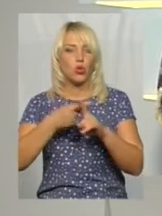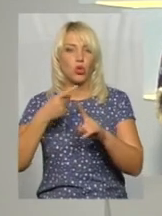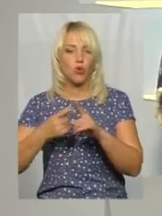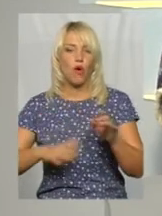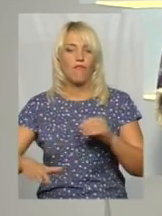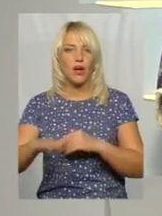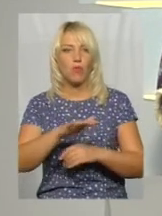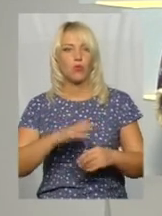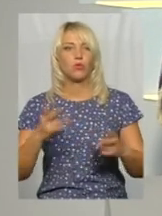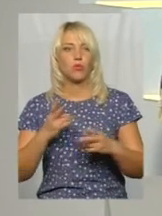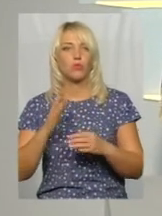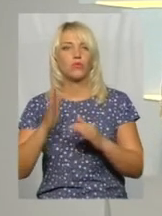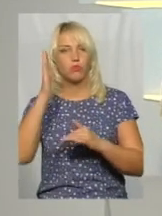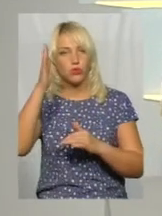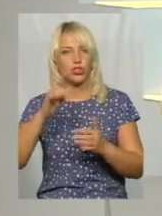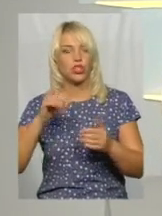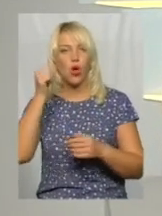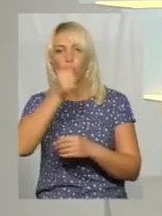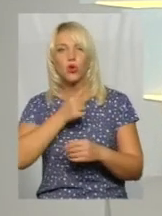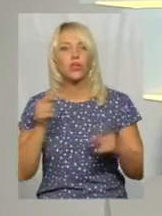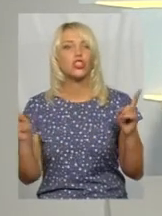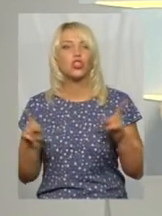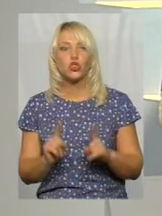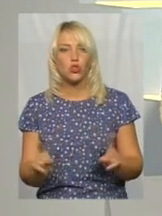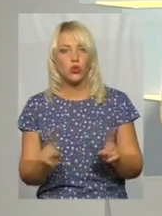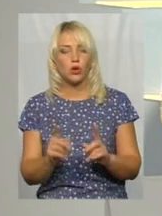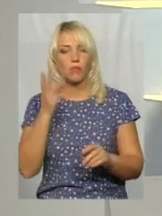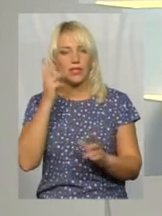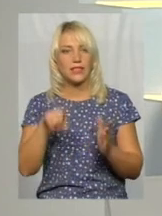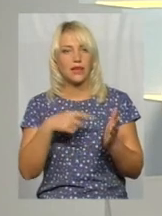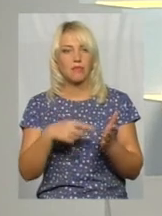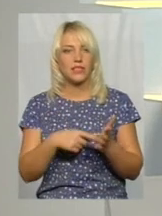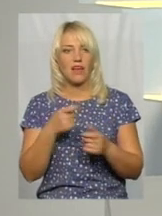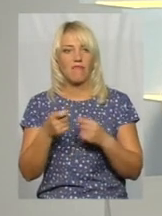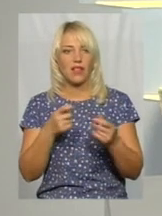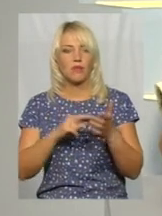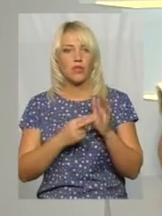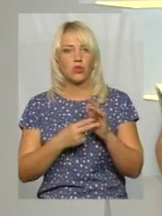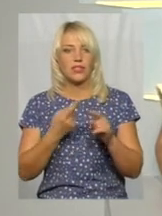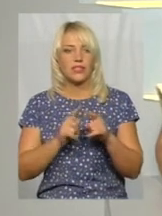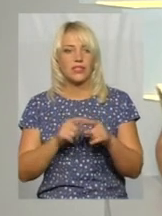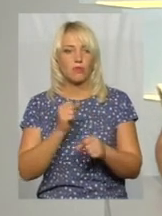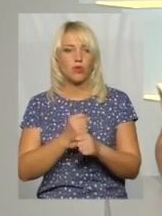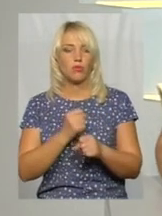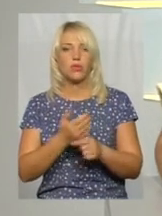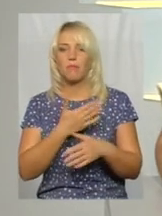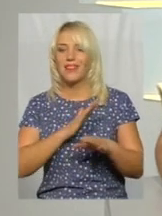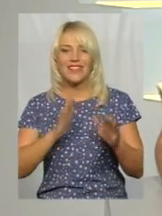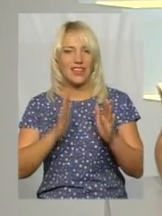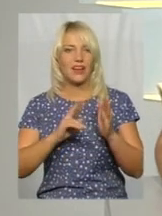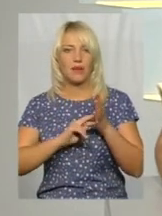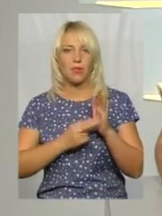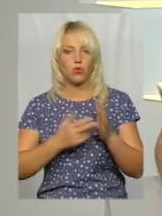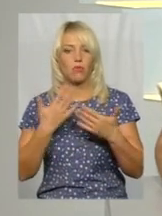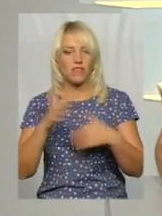буде зростати і в прийдешні роки. От що Хмельницька міська влада планує із цим робити? Ми не тільки плануємо, ми вже